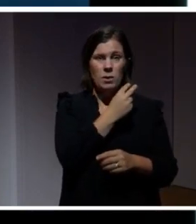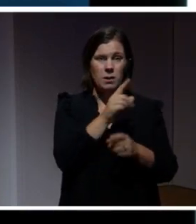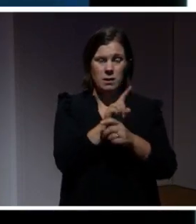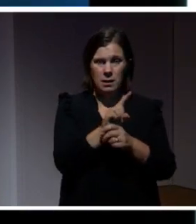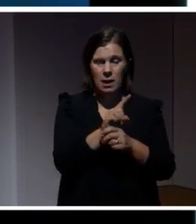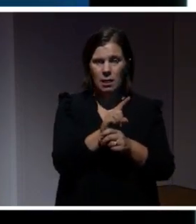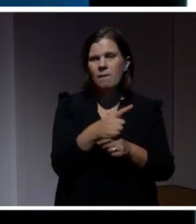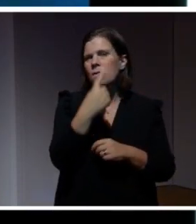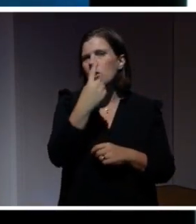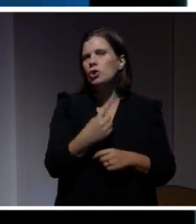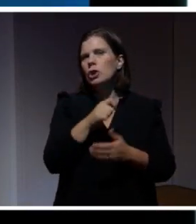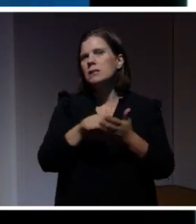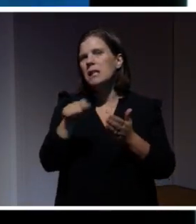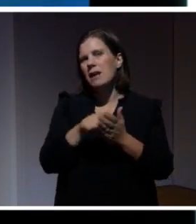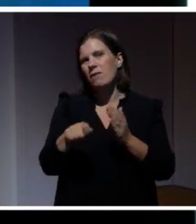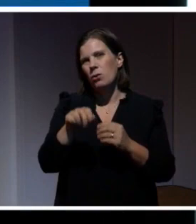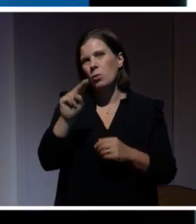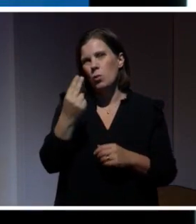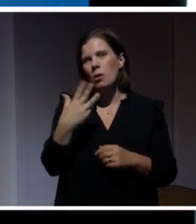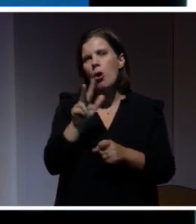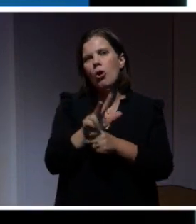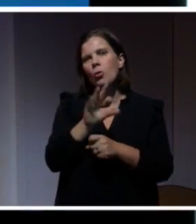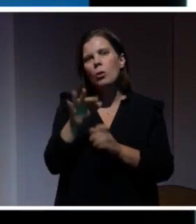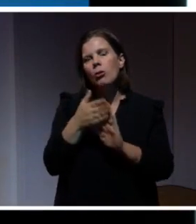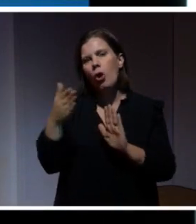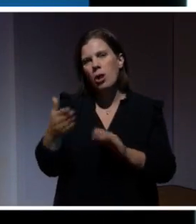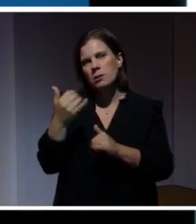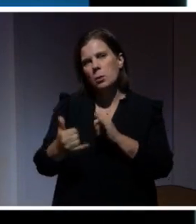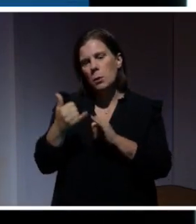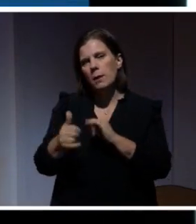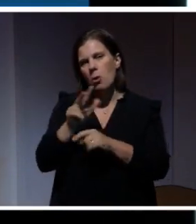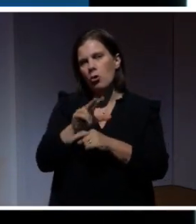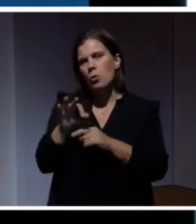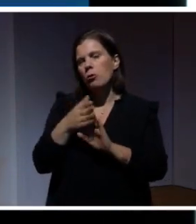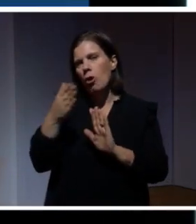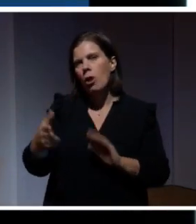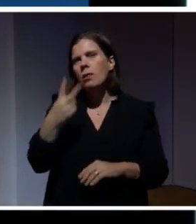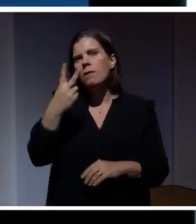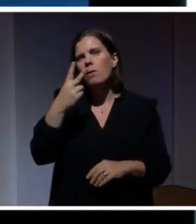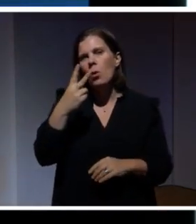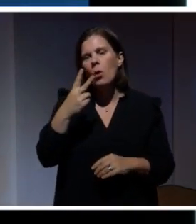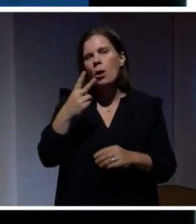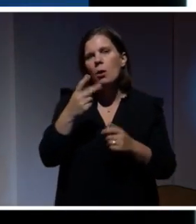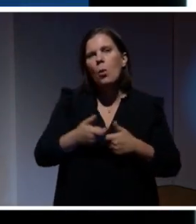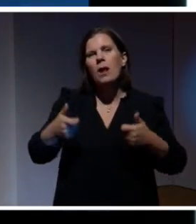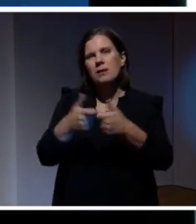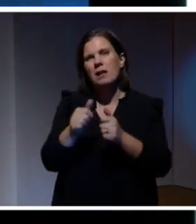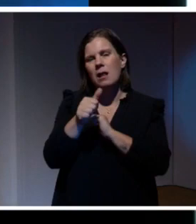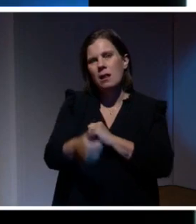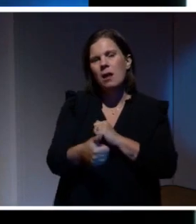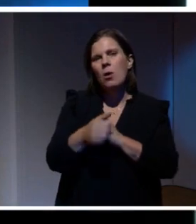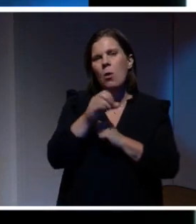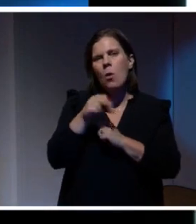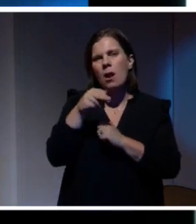den första som skrev om det i modern tid, var på 1800-talet, i slutet av 1800-talet, då två stycken kongressledamöter, och Arnold